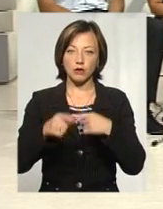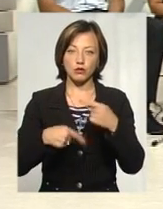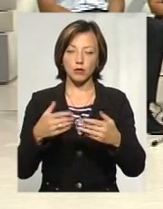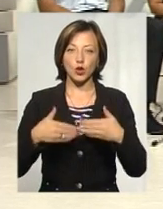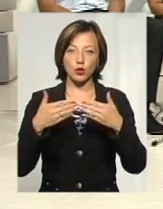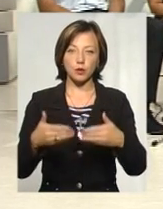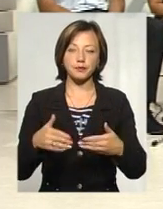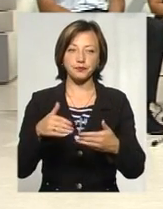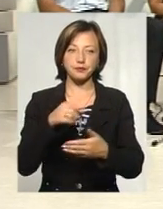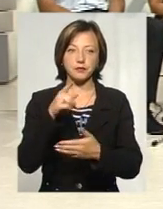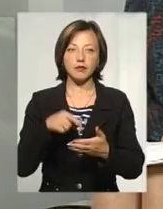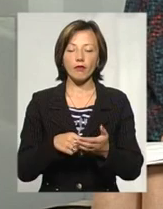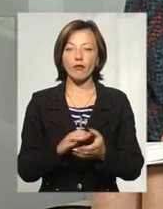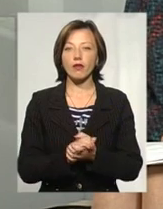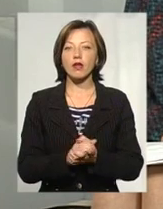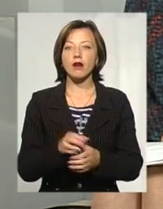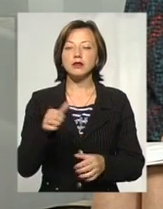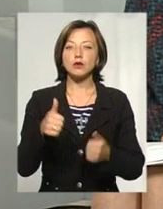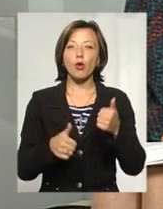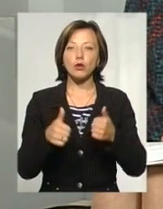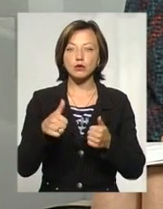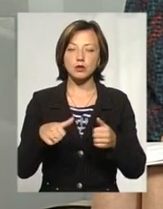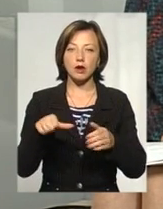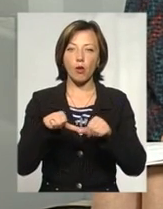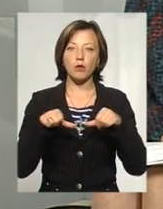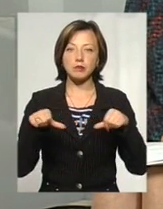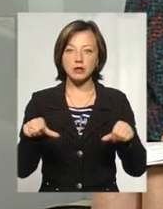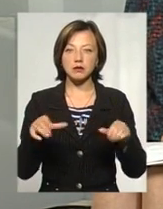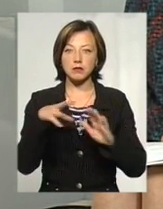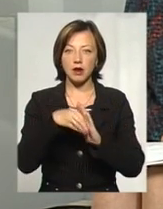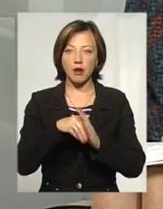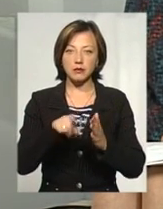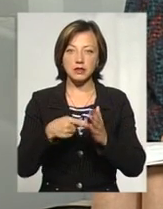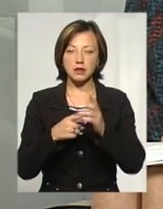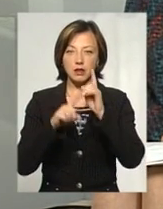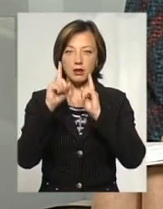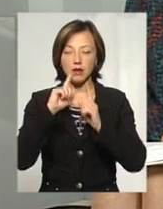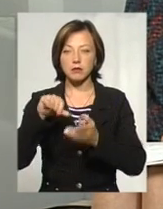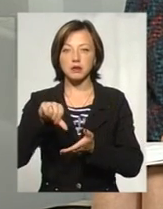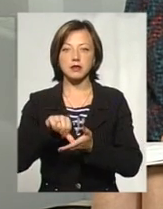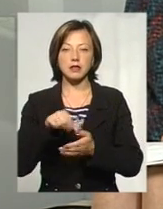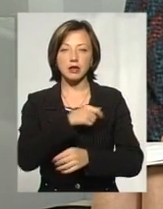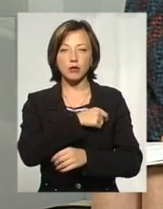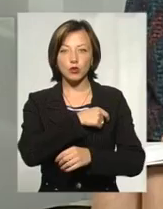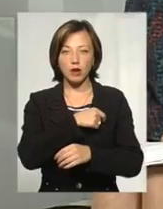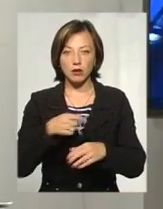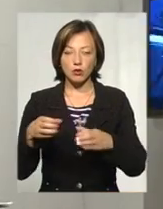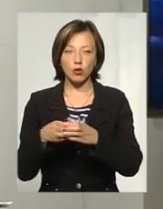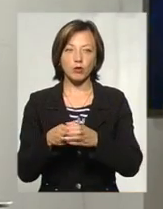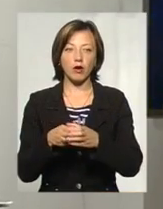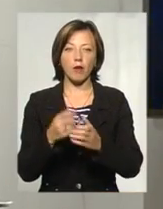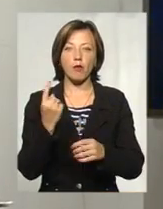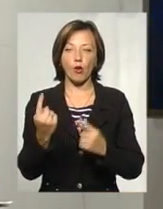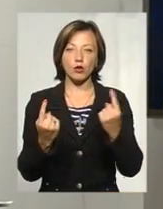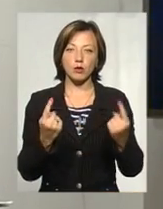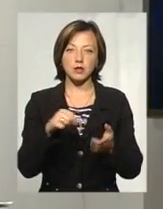Конкурсна комісія складалася на паритетних засадах з представників структурних підрозділів міської ради, з представників депутатського корпусу по